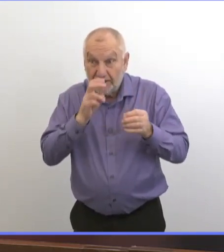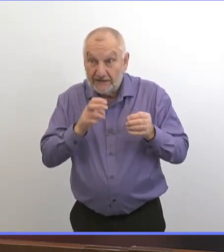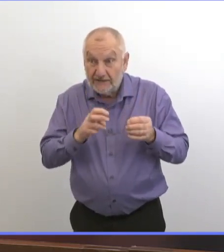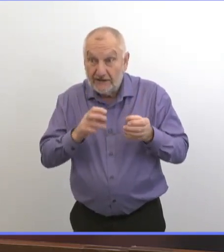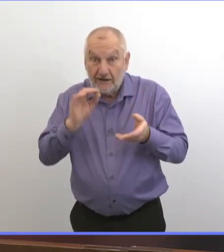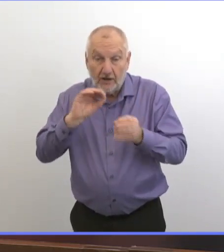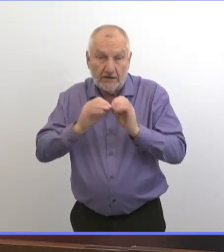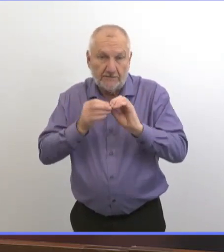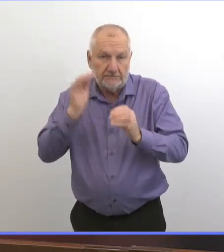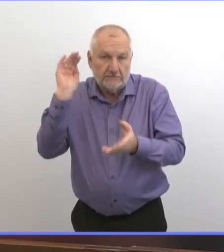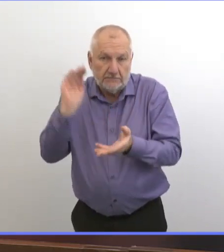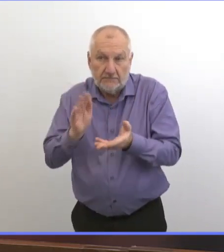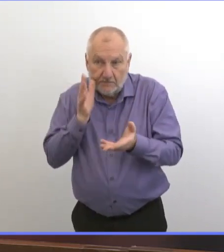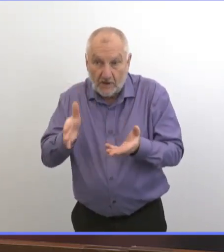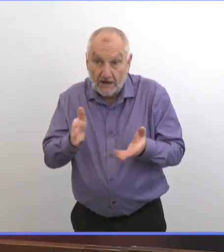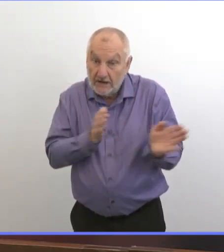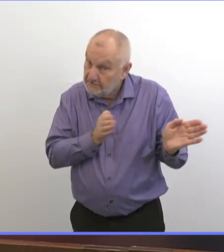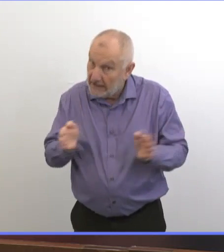restrictions.